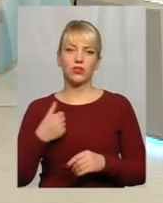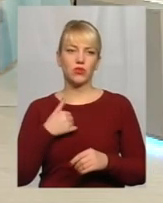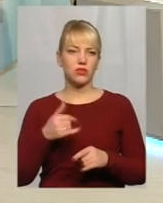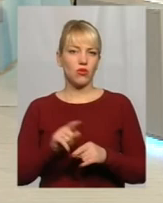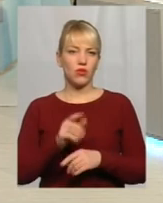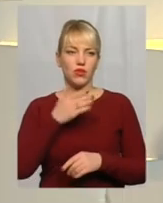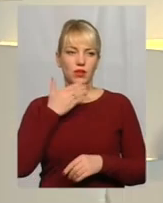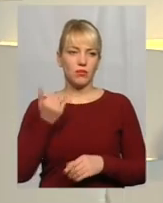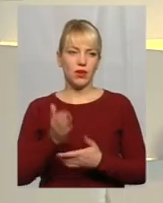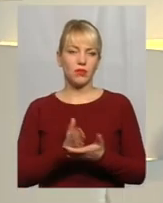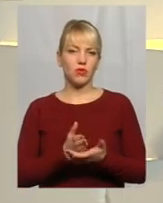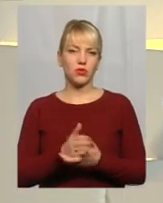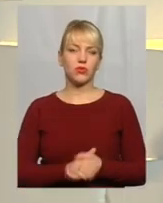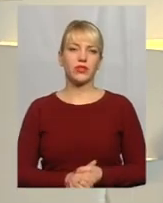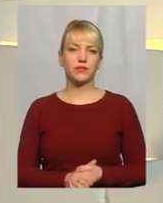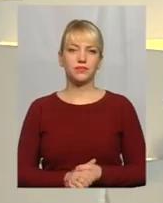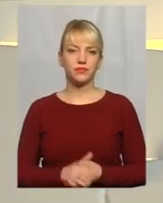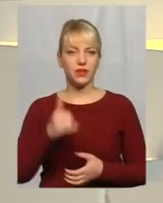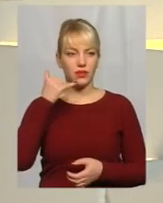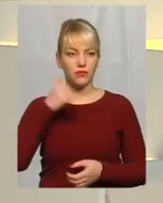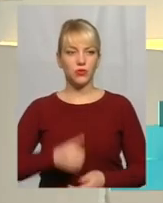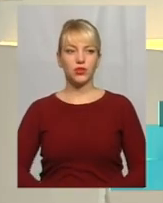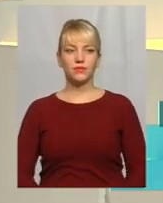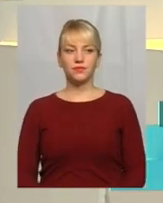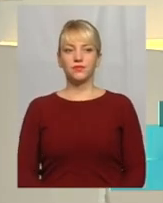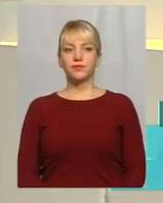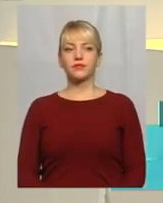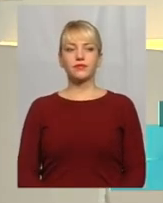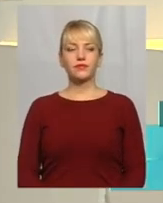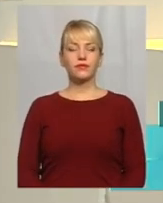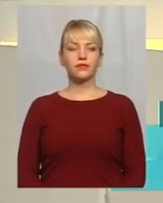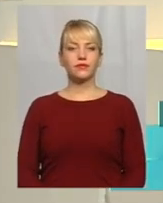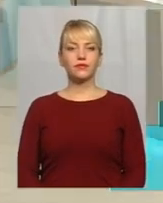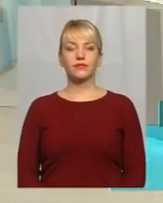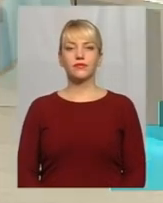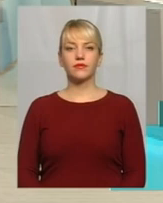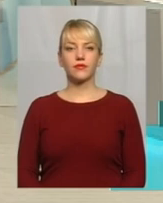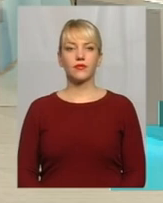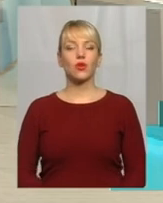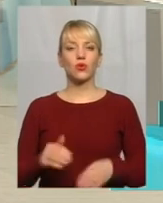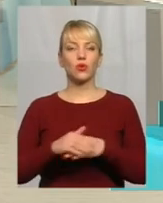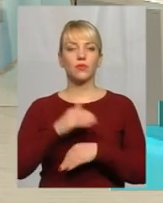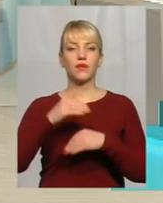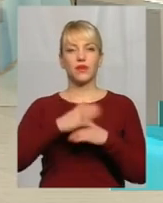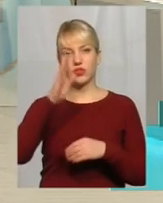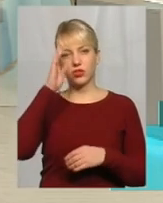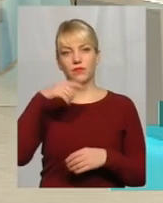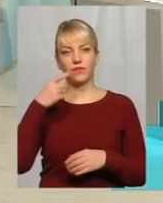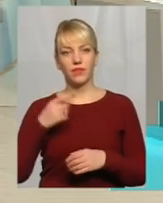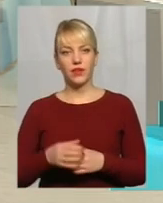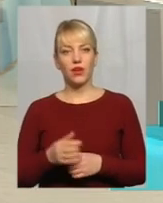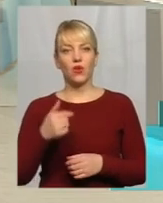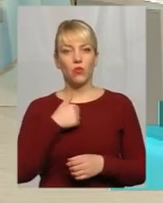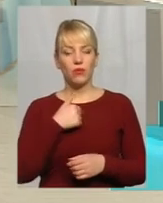Добре, тоді давайте послухаємо нашого глядача Добрий вечір, ми вас чуємо Добрий вечір Добре